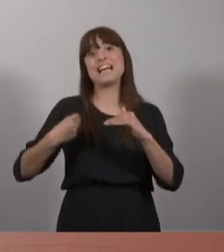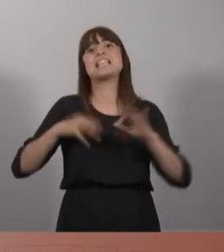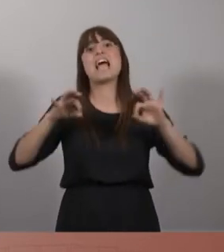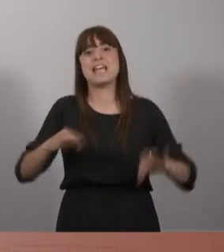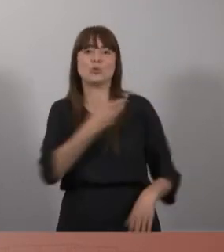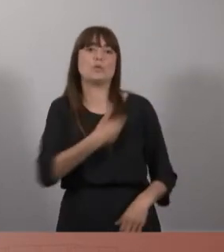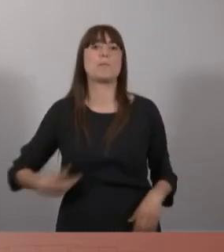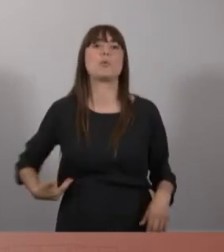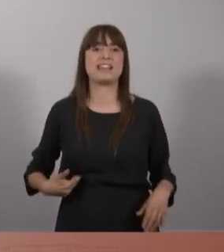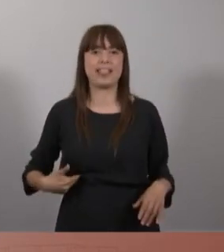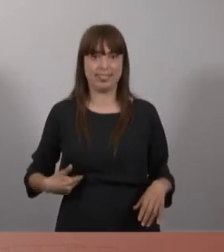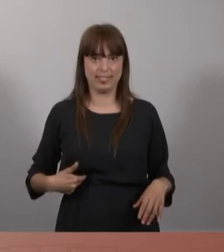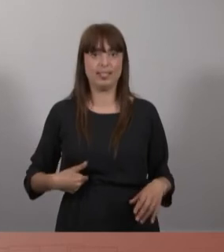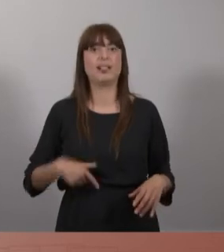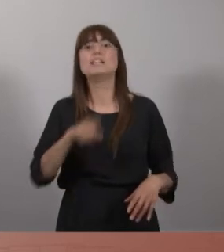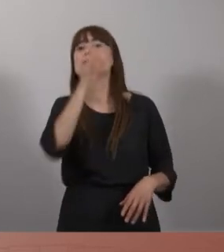temps ens deia